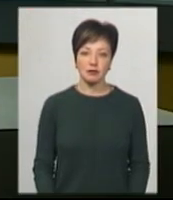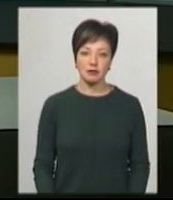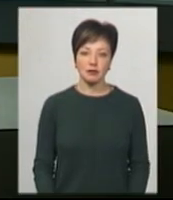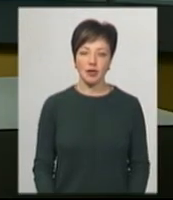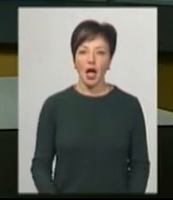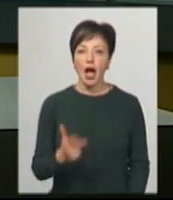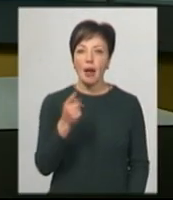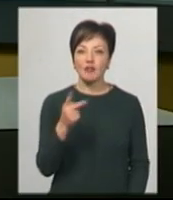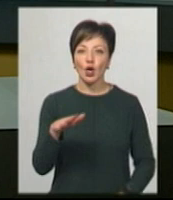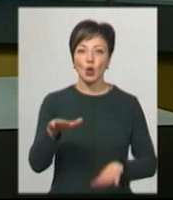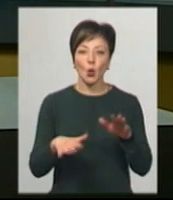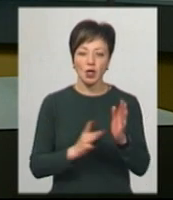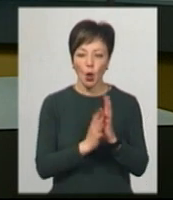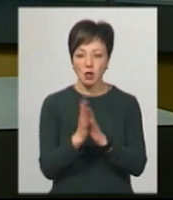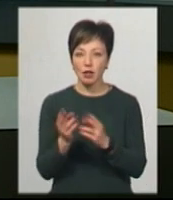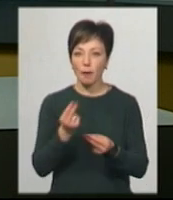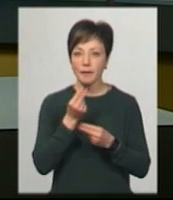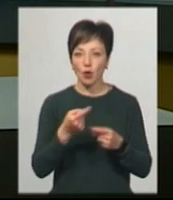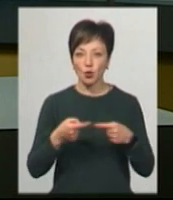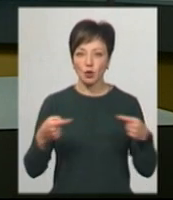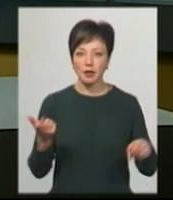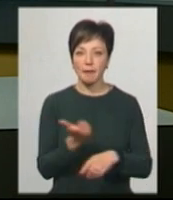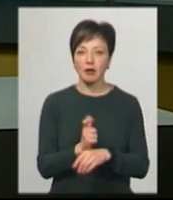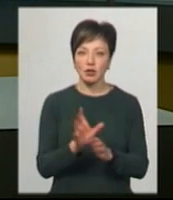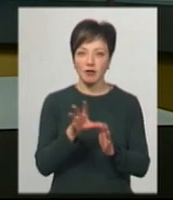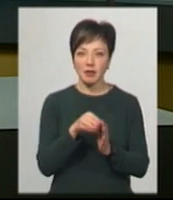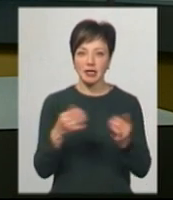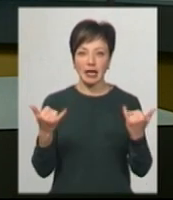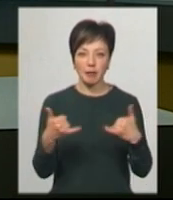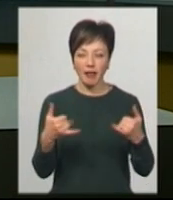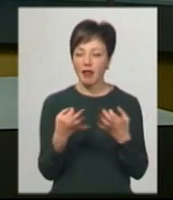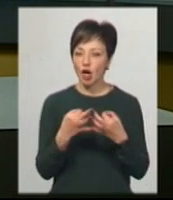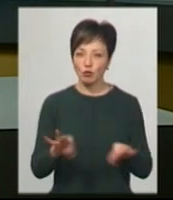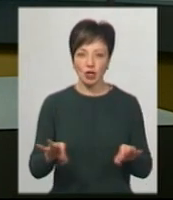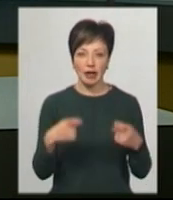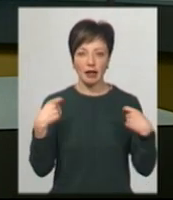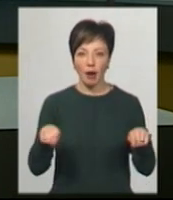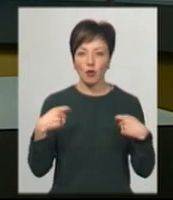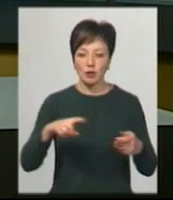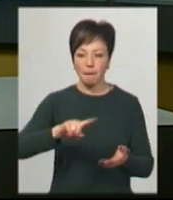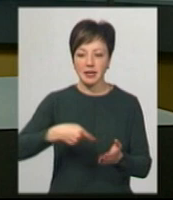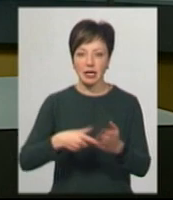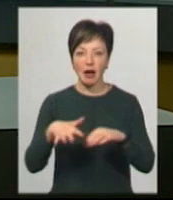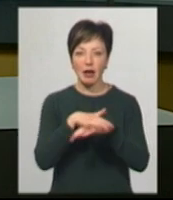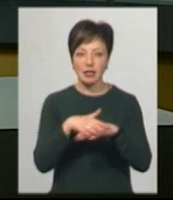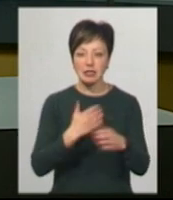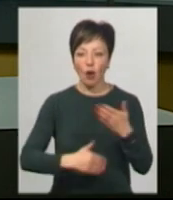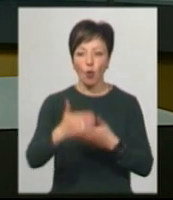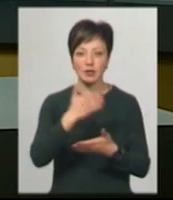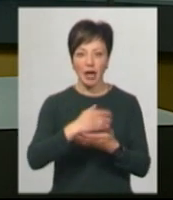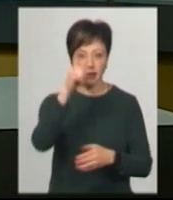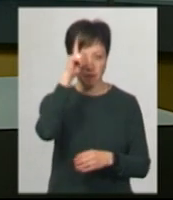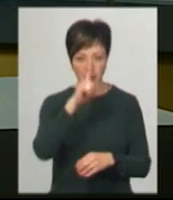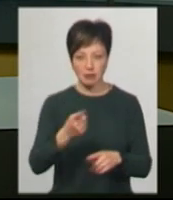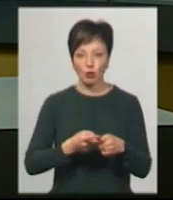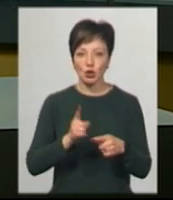Півтора тонни рослиної продукції, в якої перевищений вміст нітратів, не допустили на продаж на міських ринках за останній місяць.